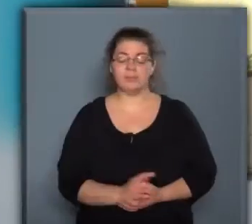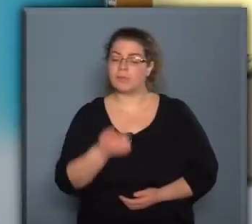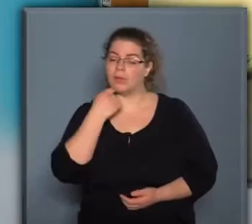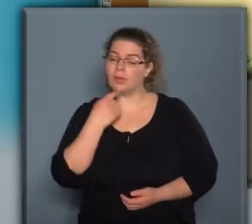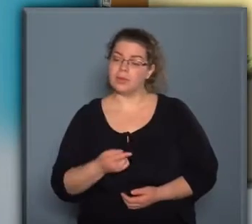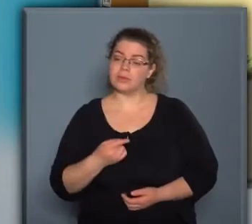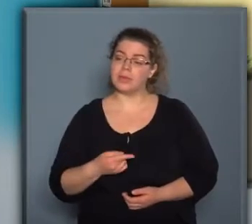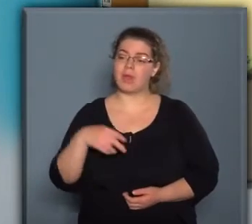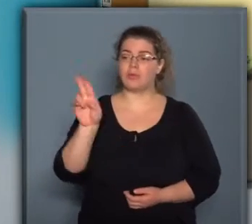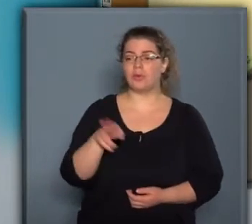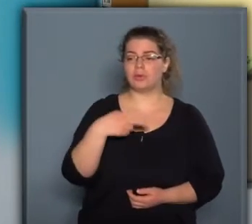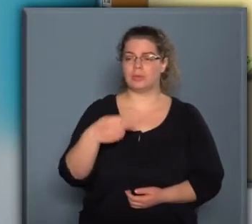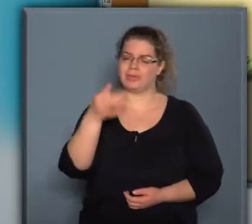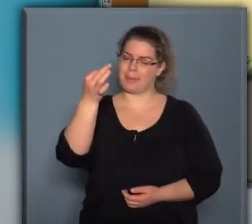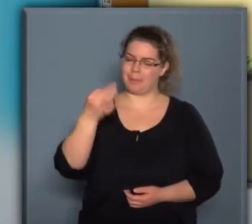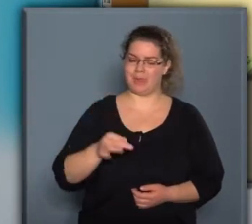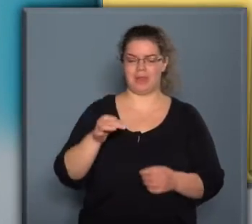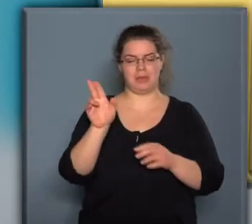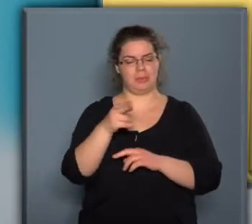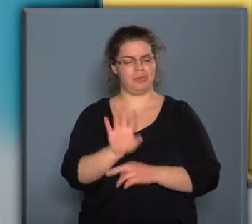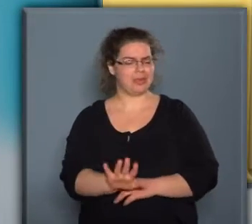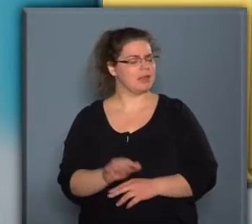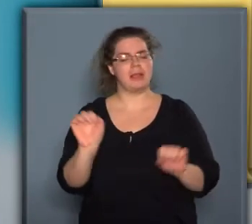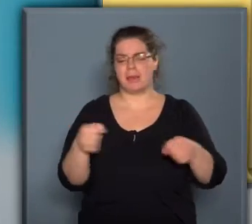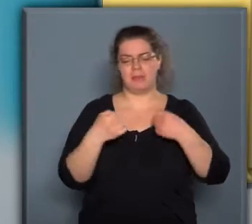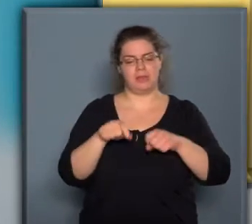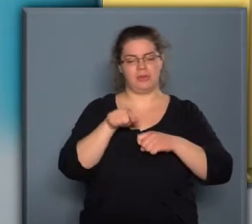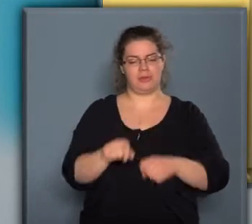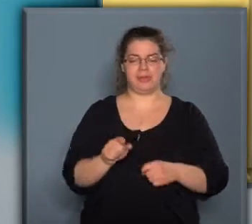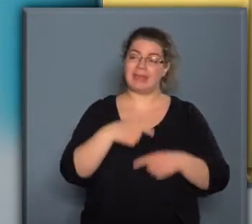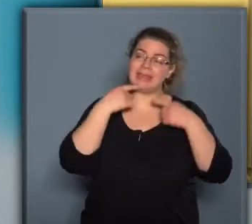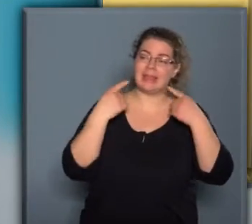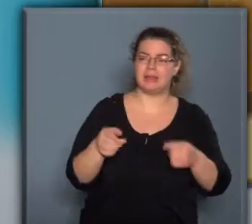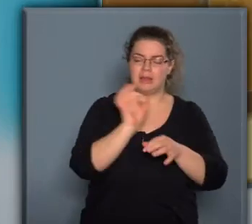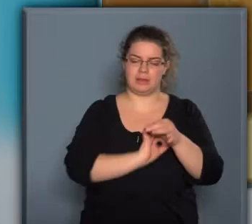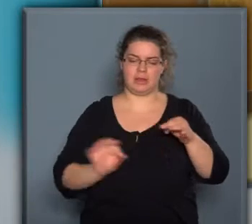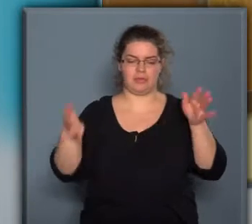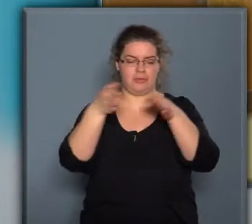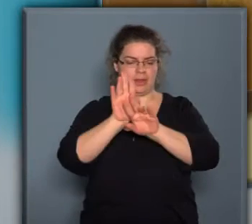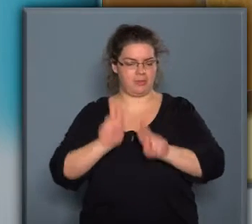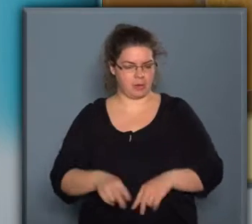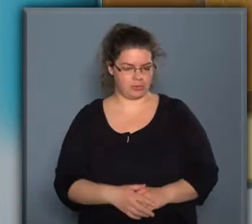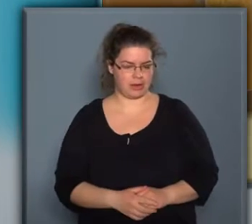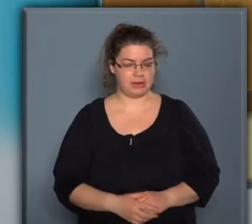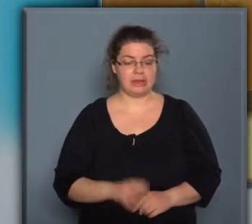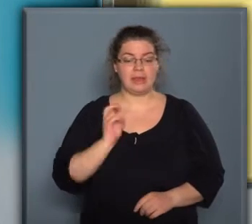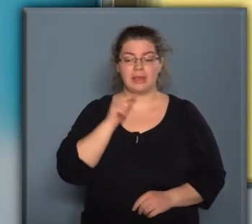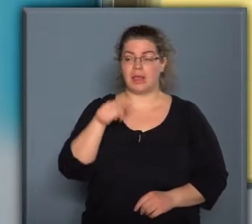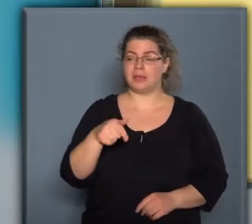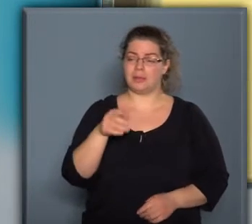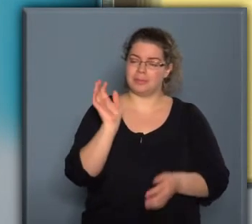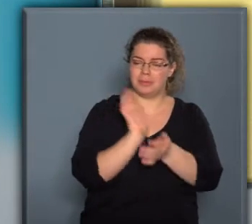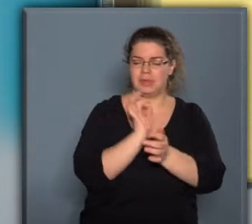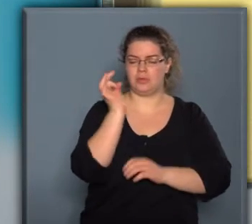Azt mondják, a fotoművészet a pillanat művészete. De nem biztos, hogy ez a kijelentés teljes egészében fedi a valóságot. Hiszen az a